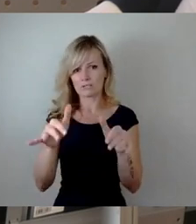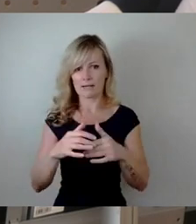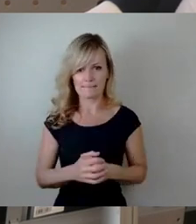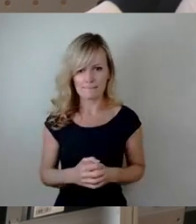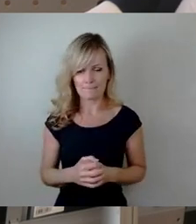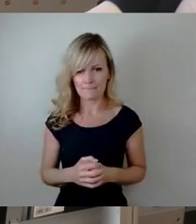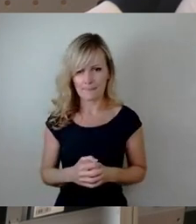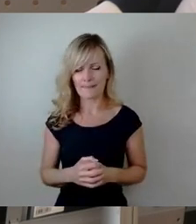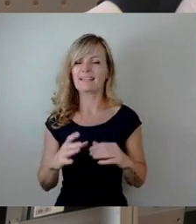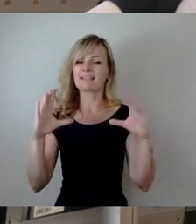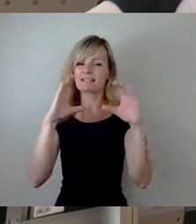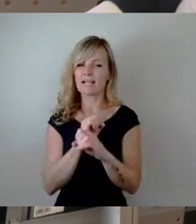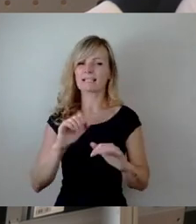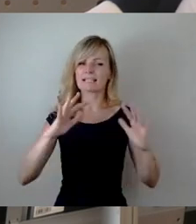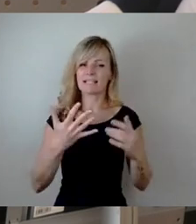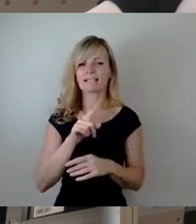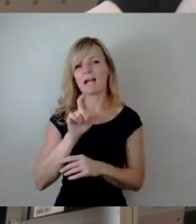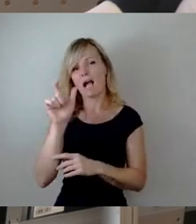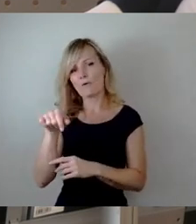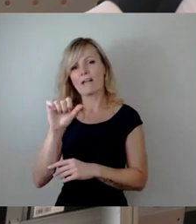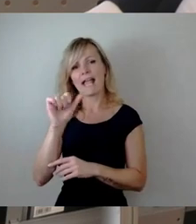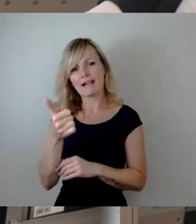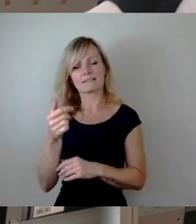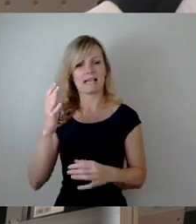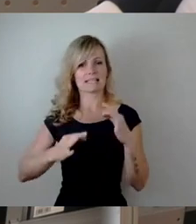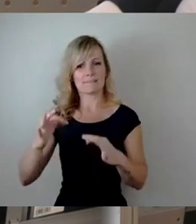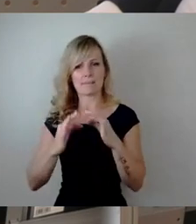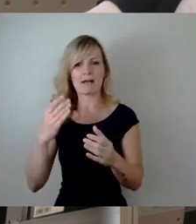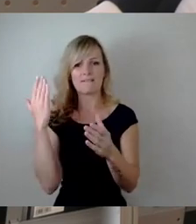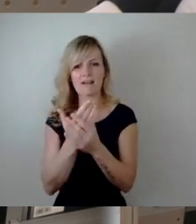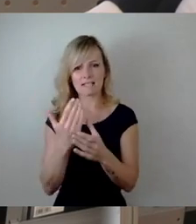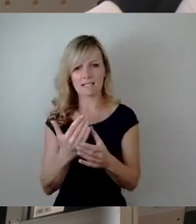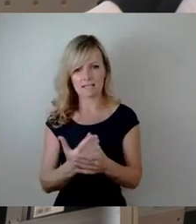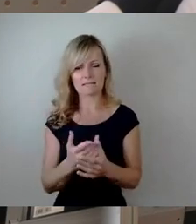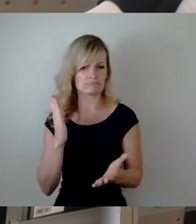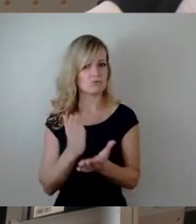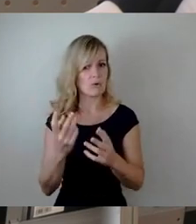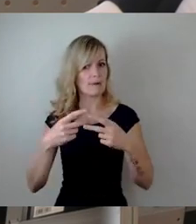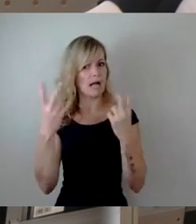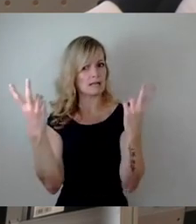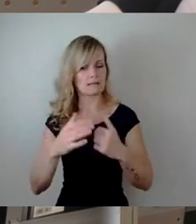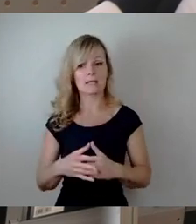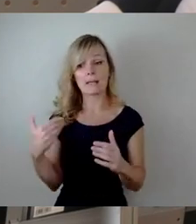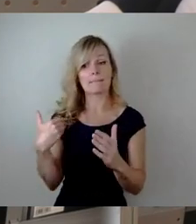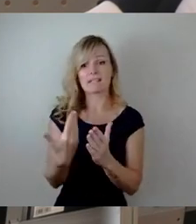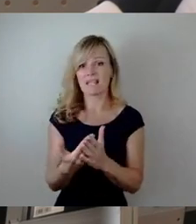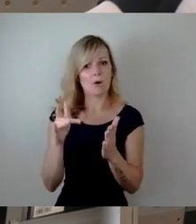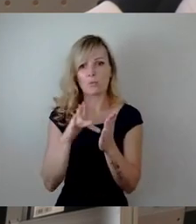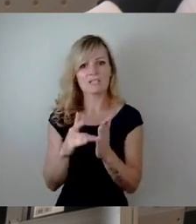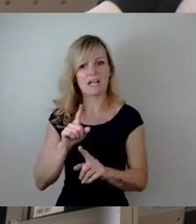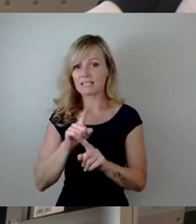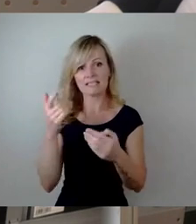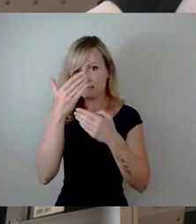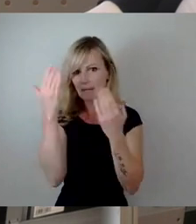auf den 11. September sind weitestgehend bekannt. Aus bisher ungeklärter Ursache ist ein großer Teil